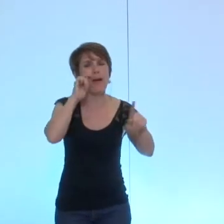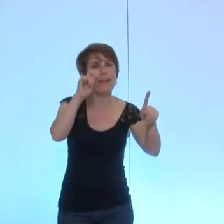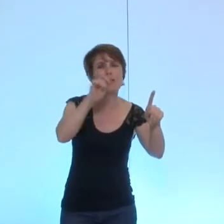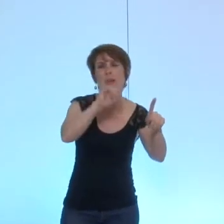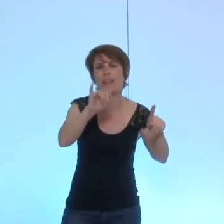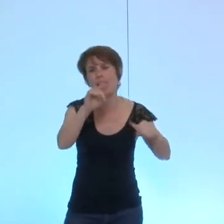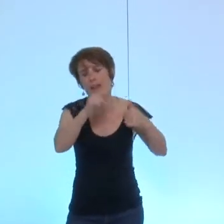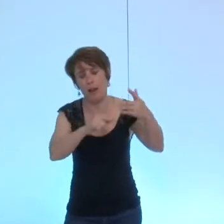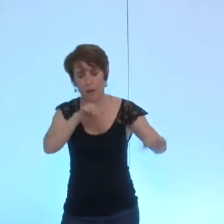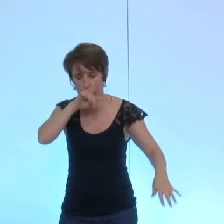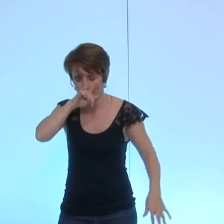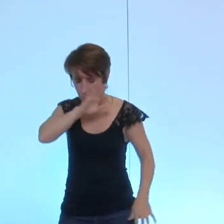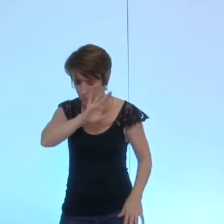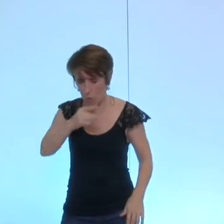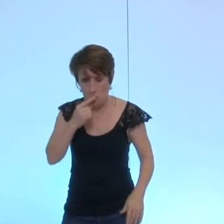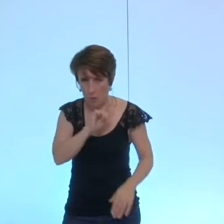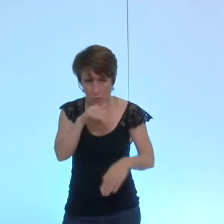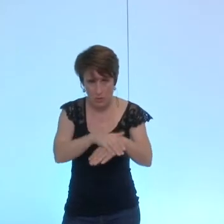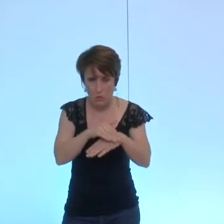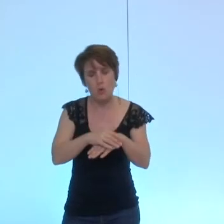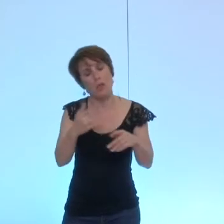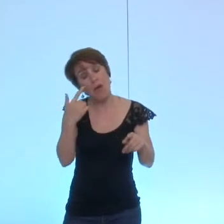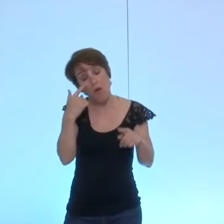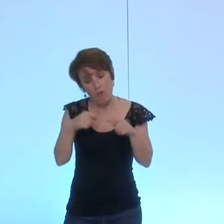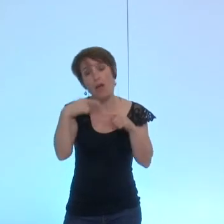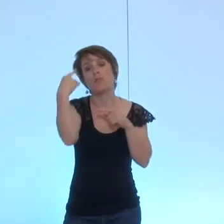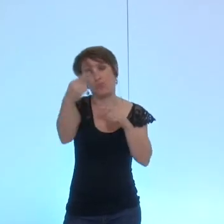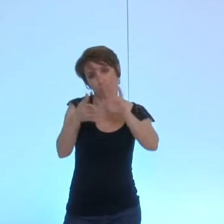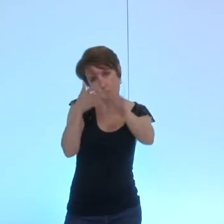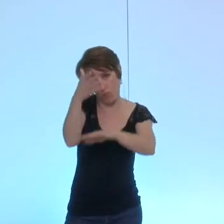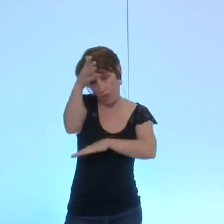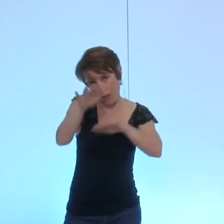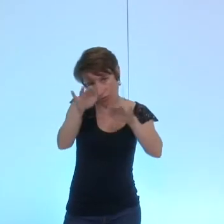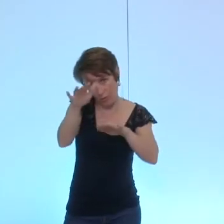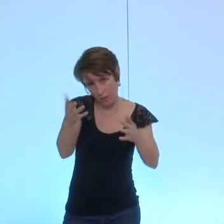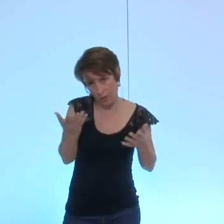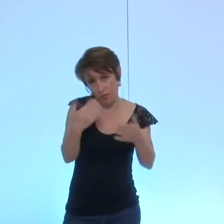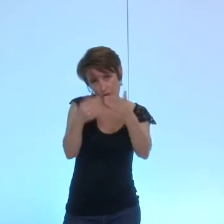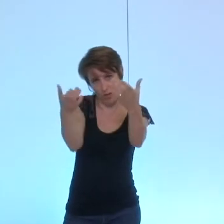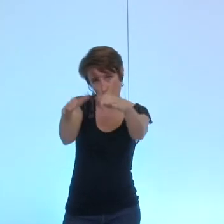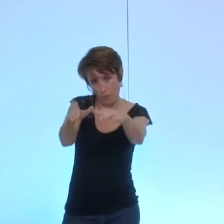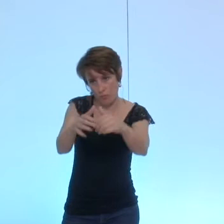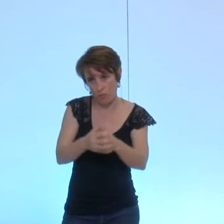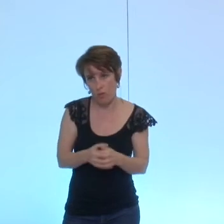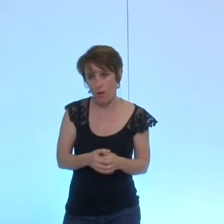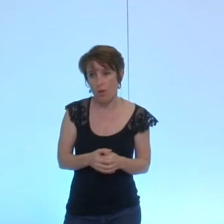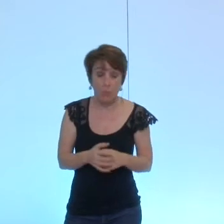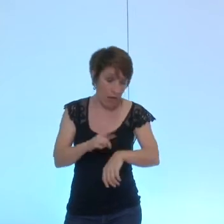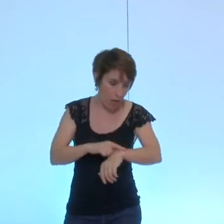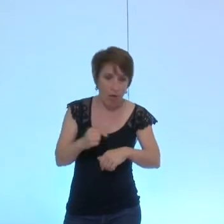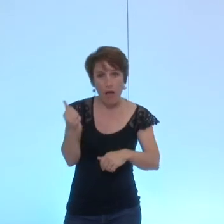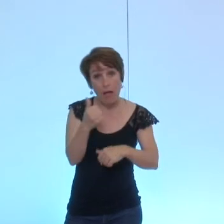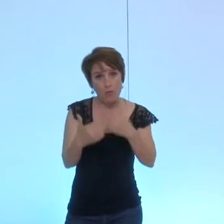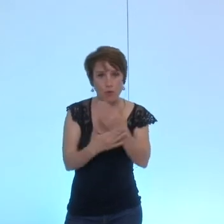l'expert je pense qu'il faudra y revenir si on le peut un peu plus tard éventuellement même en commission et qu'à une heure du matin